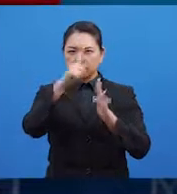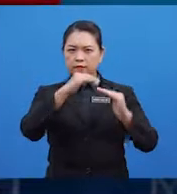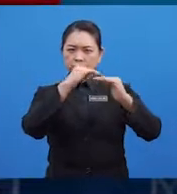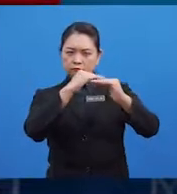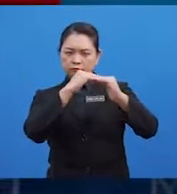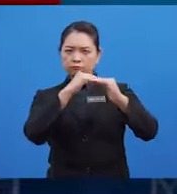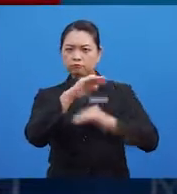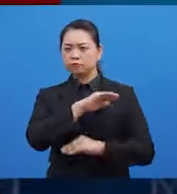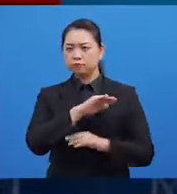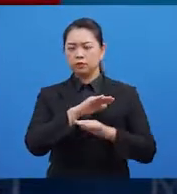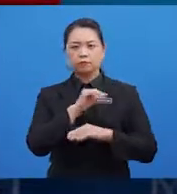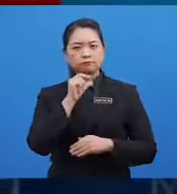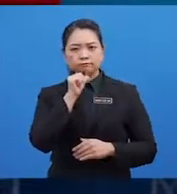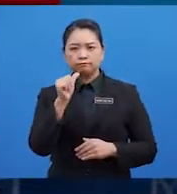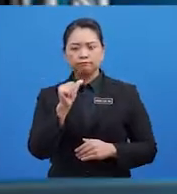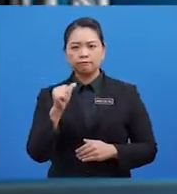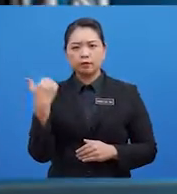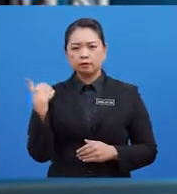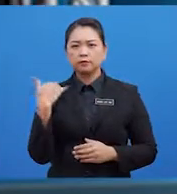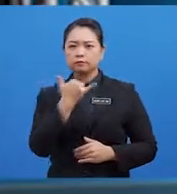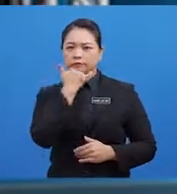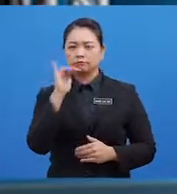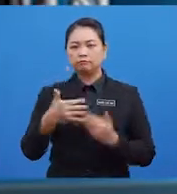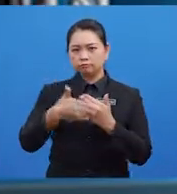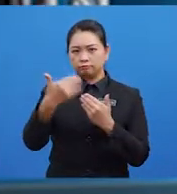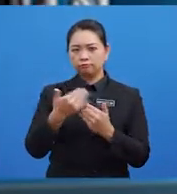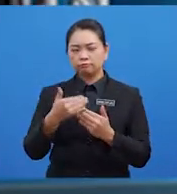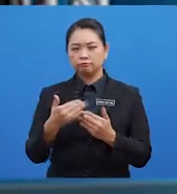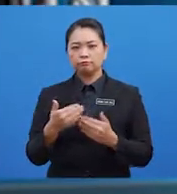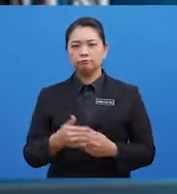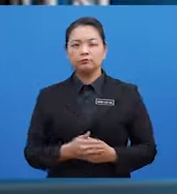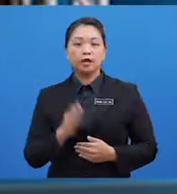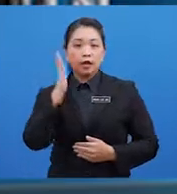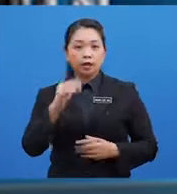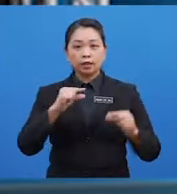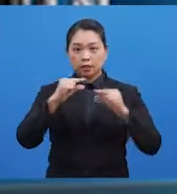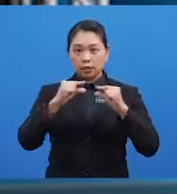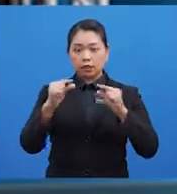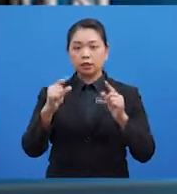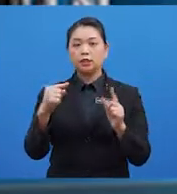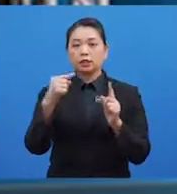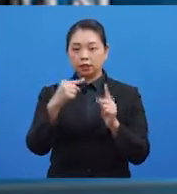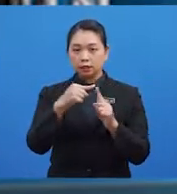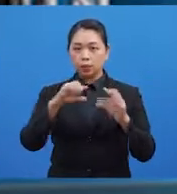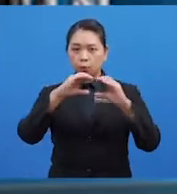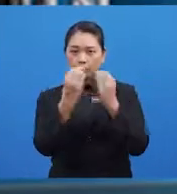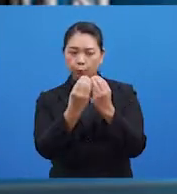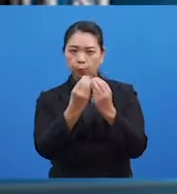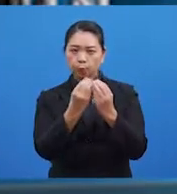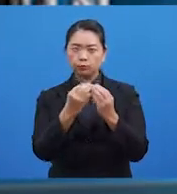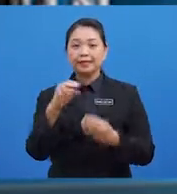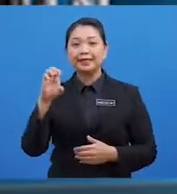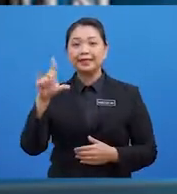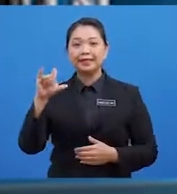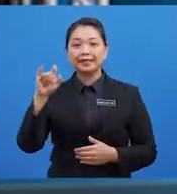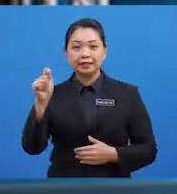tidak mengalami kesilapan yang mudah Atlet akan bergerak ke kumpulan atlet elit Fasa ini akan melupukan